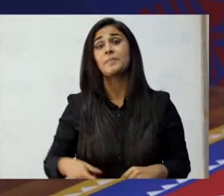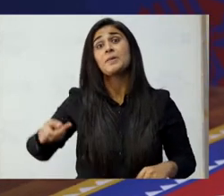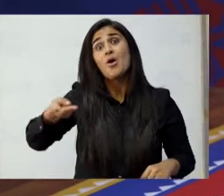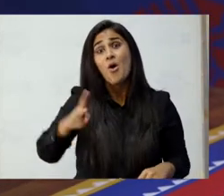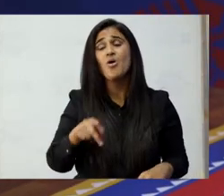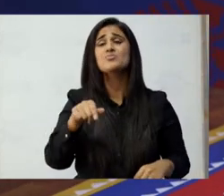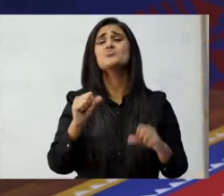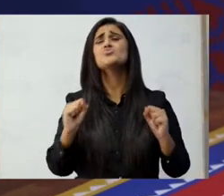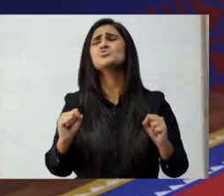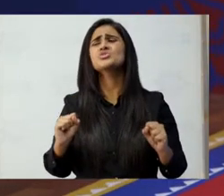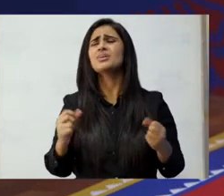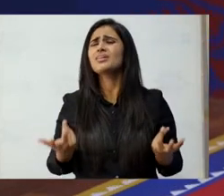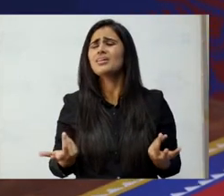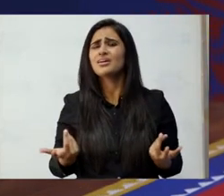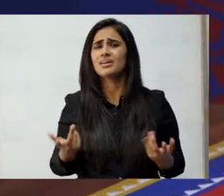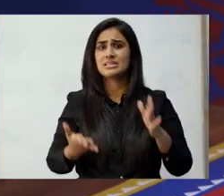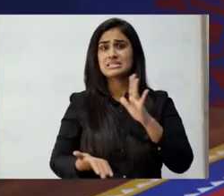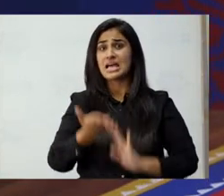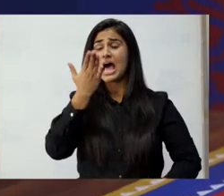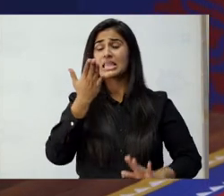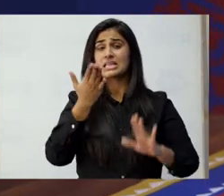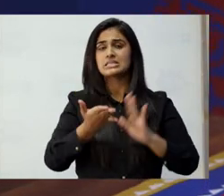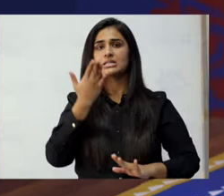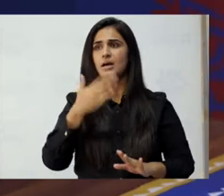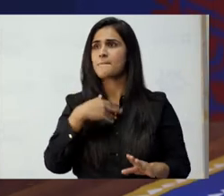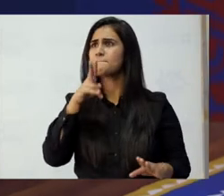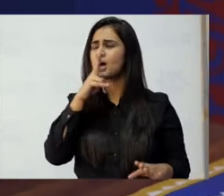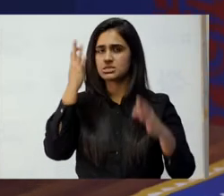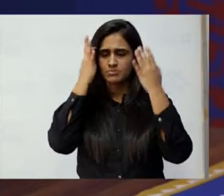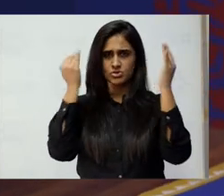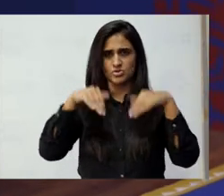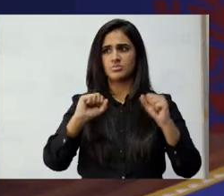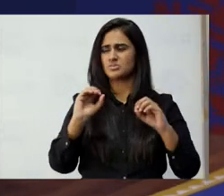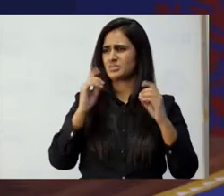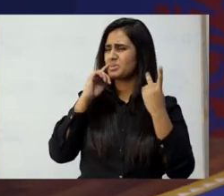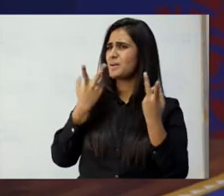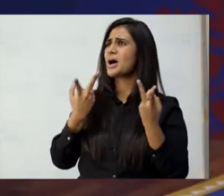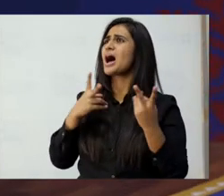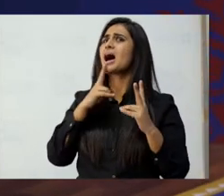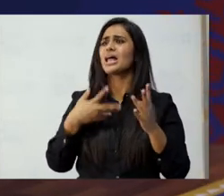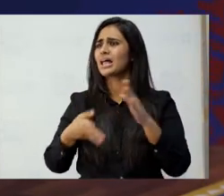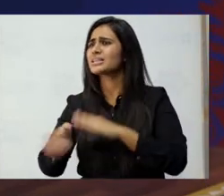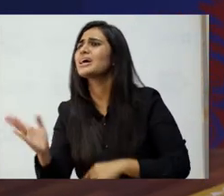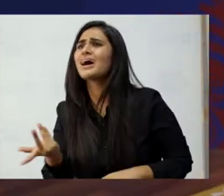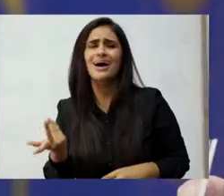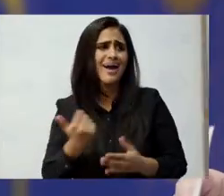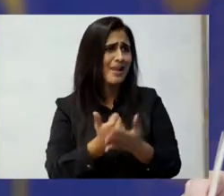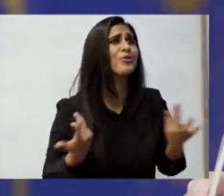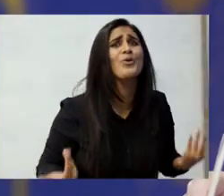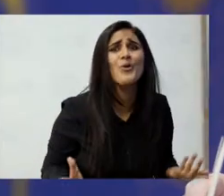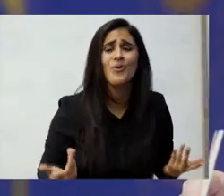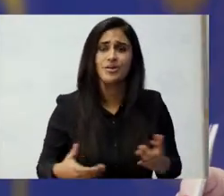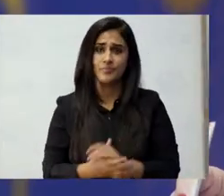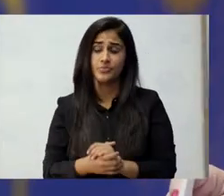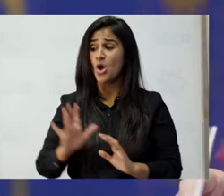بڑا مشکل ہے اور اس لئے بھی شاید مشکل ہے کیونکہ زیادہ تر تو ہمیں باتیں سمجھ میں ہی نہیں آتی پتہ ہی نہیں